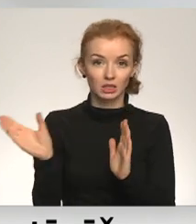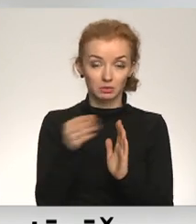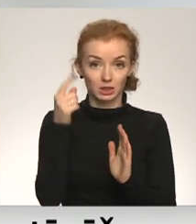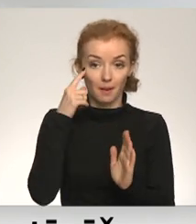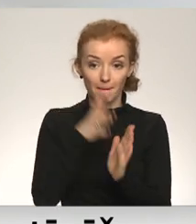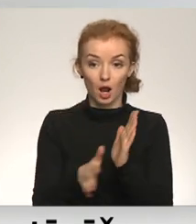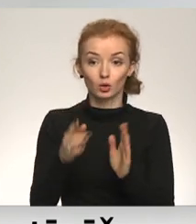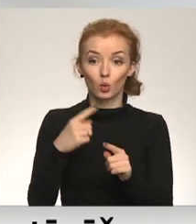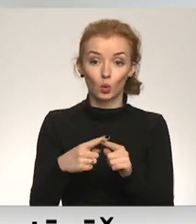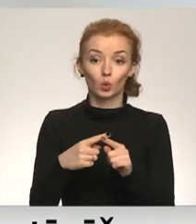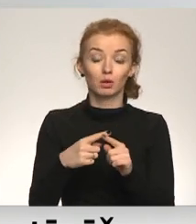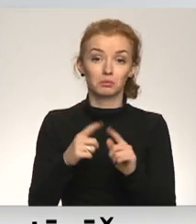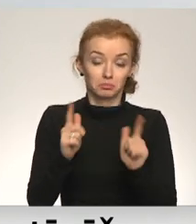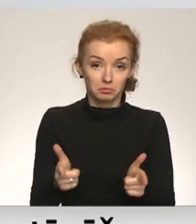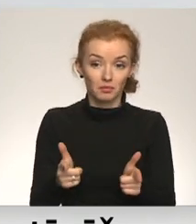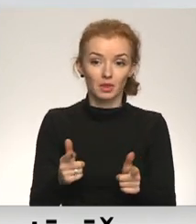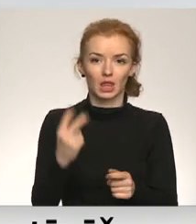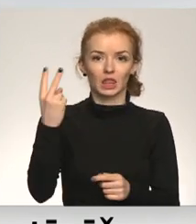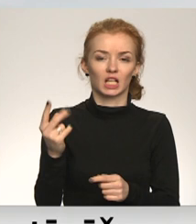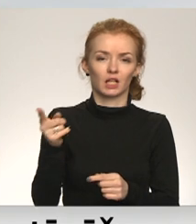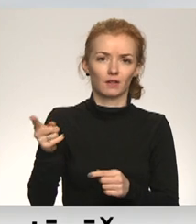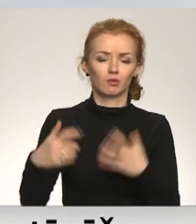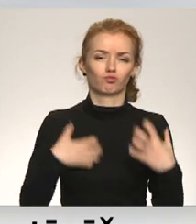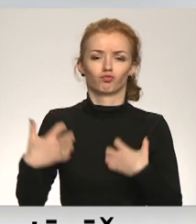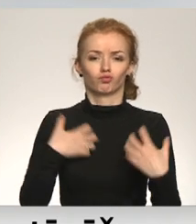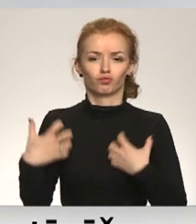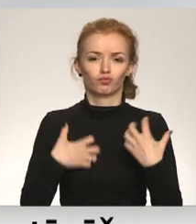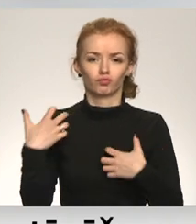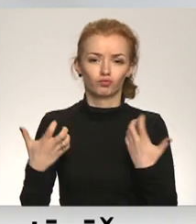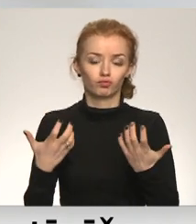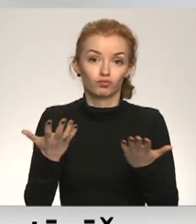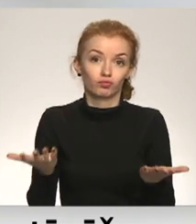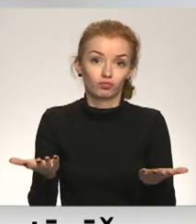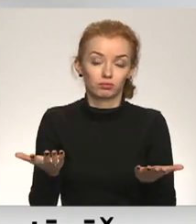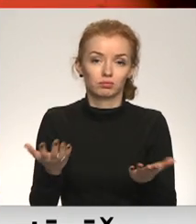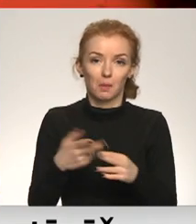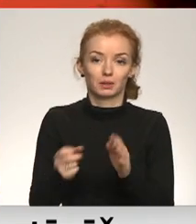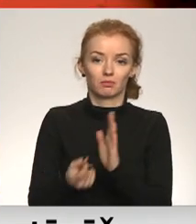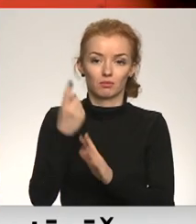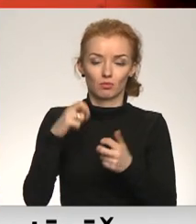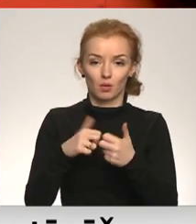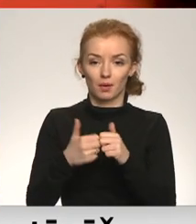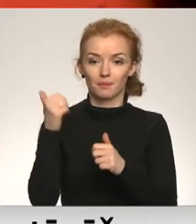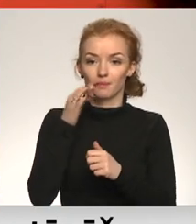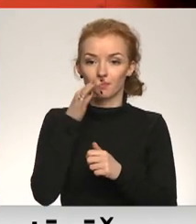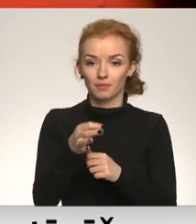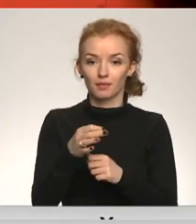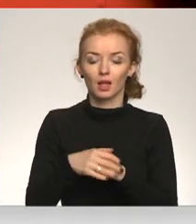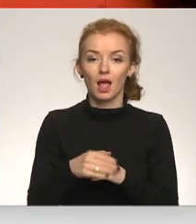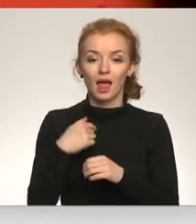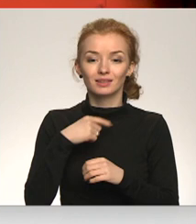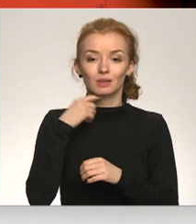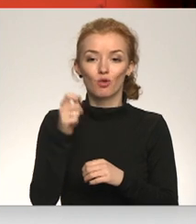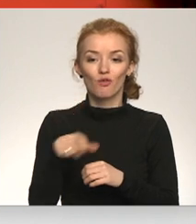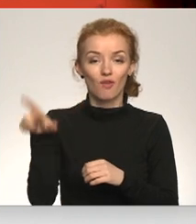saprotams un pieņemams. un diviem varbūt man nebija pieņemams, tad tu traks tāda taisa. Tas ir cilvēcīgi gribēt vairāk,